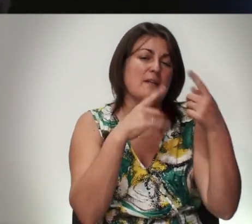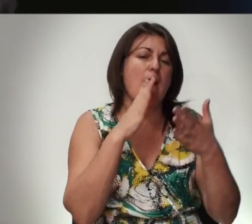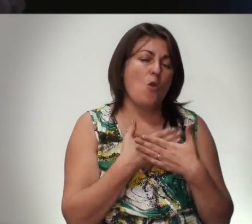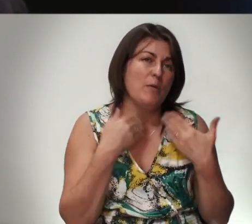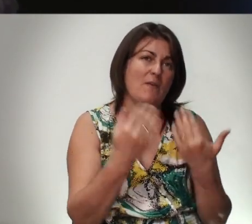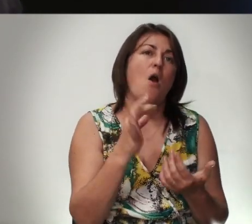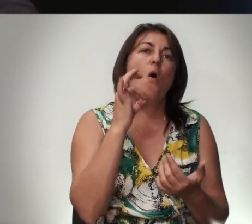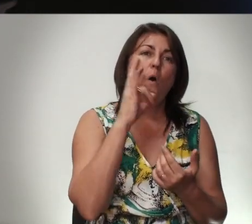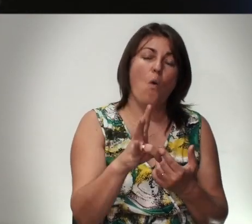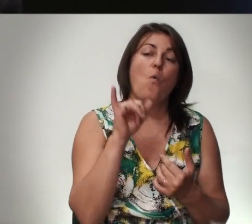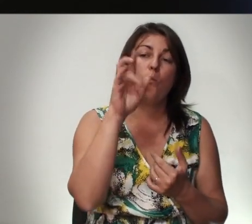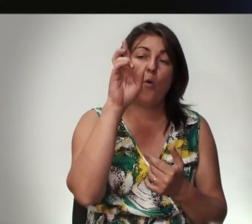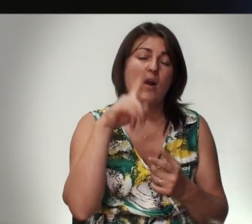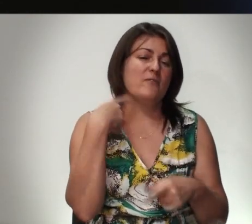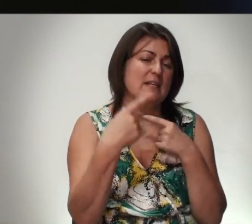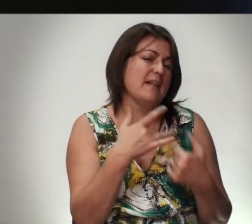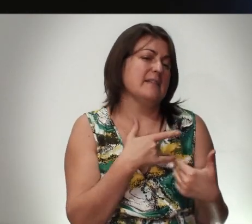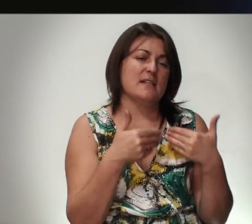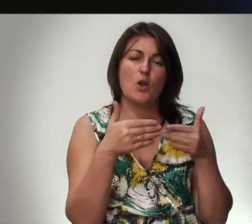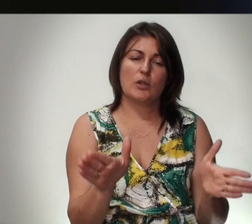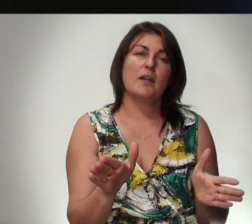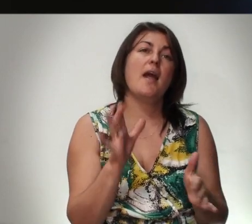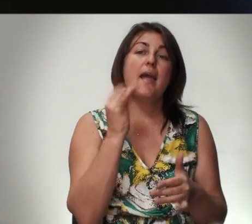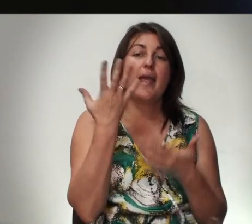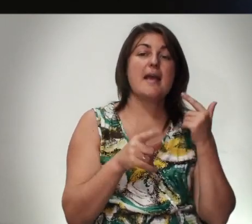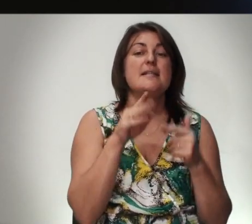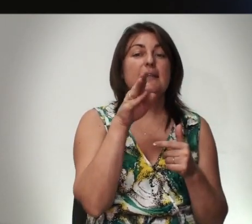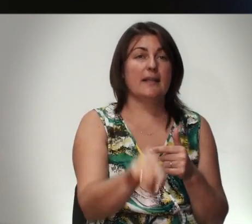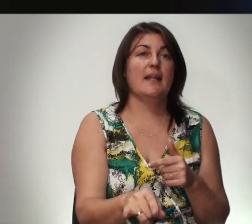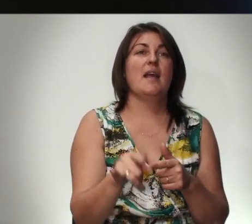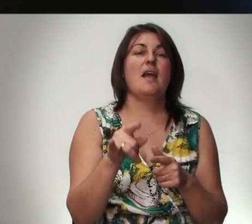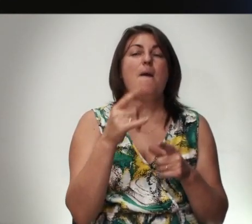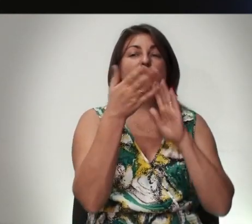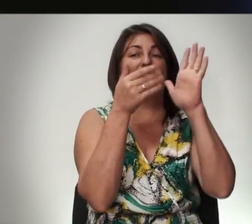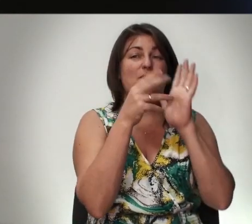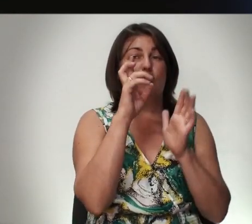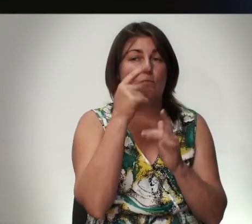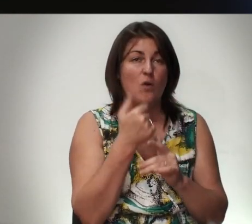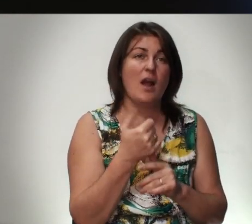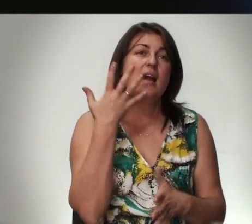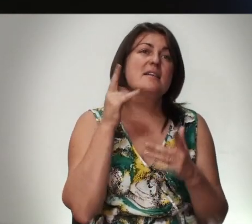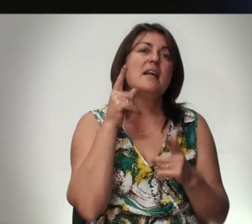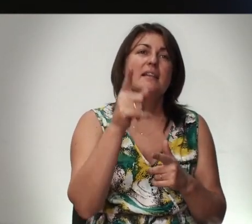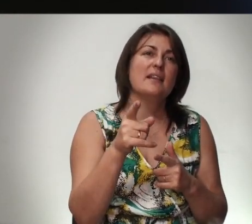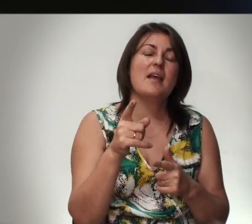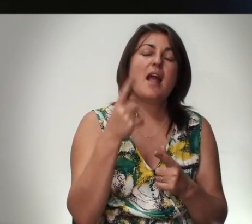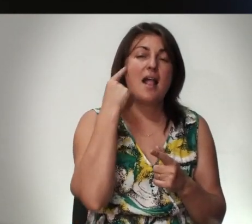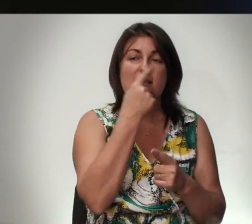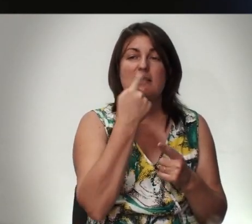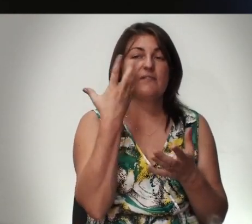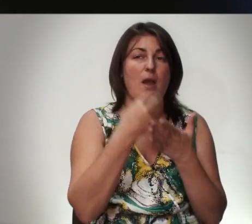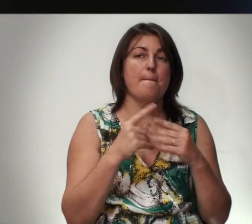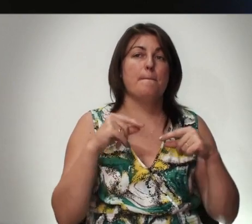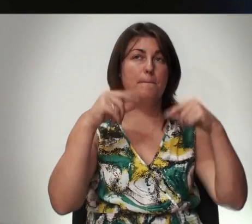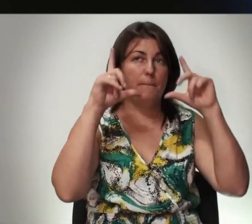Вас И У Бога Всегда Сердце Открытое И Если Ты Возовешь Богу Если Ты Поднимешь Свои Глаза На